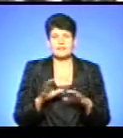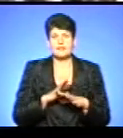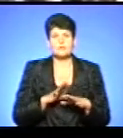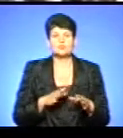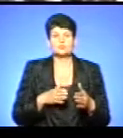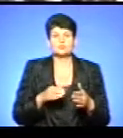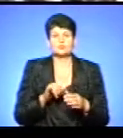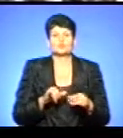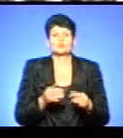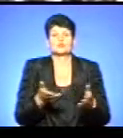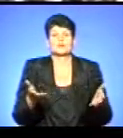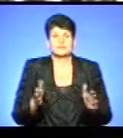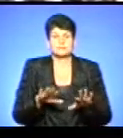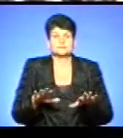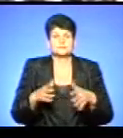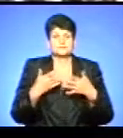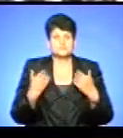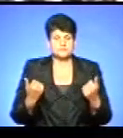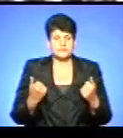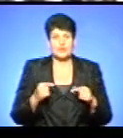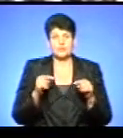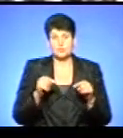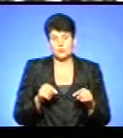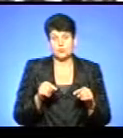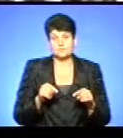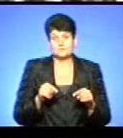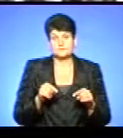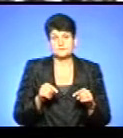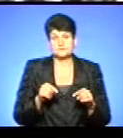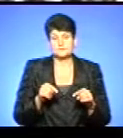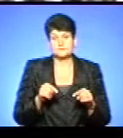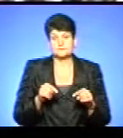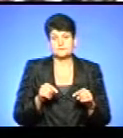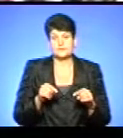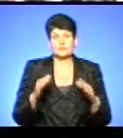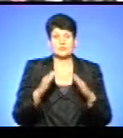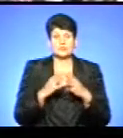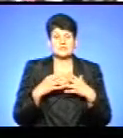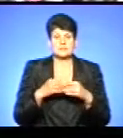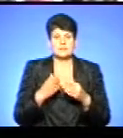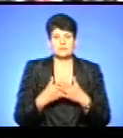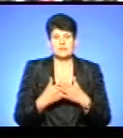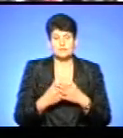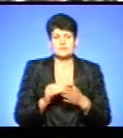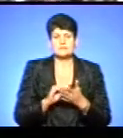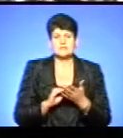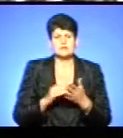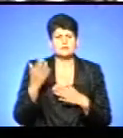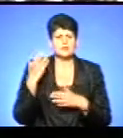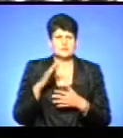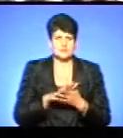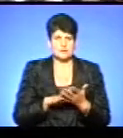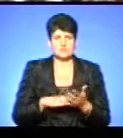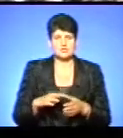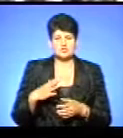куди. І тут якраз на будинок сімейного типу ми вже давно написали заяву. І ми чекали